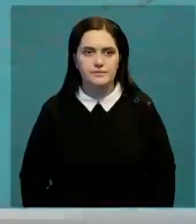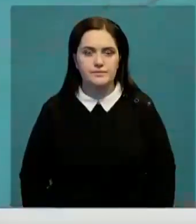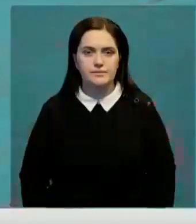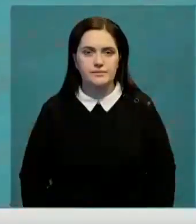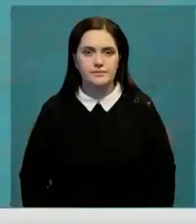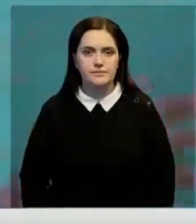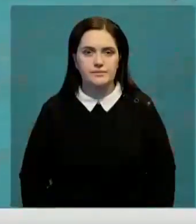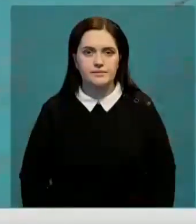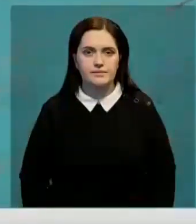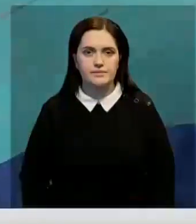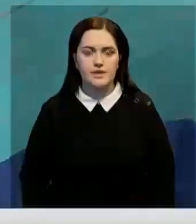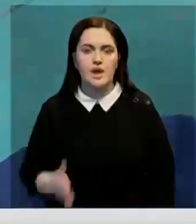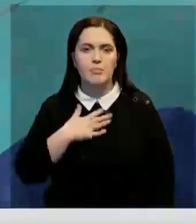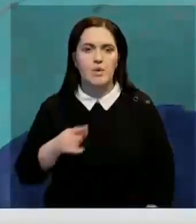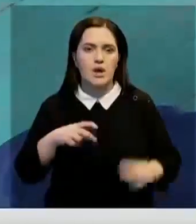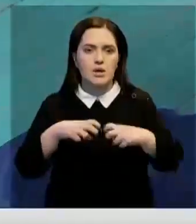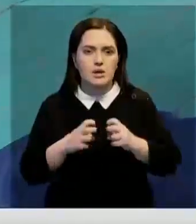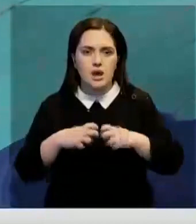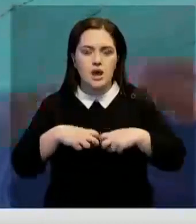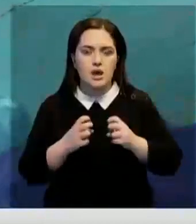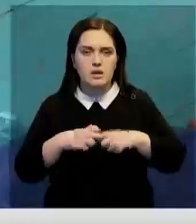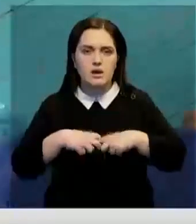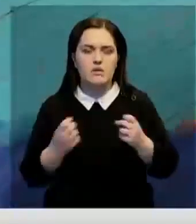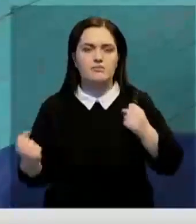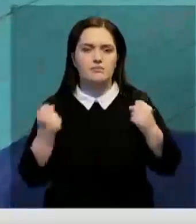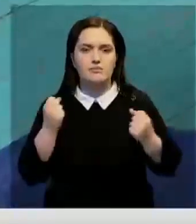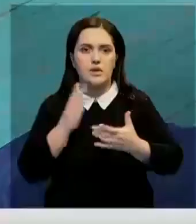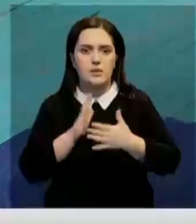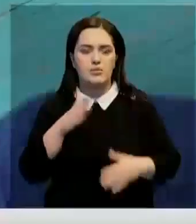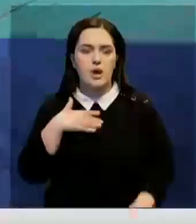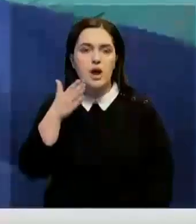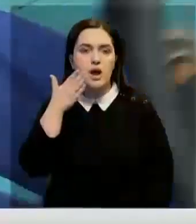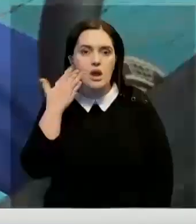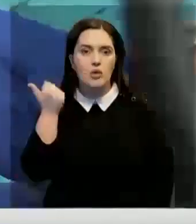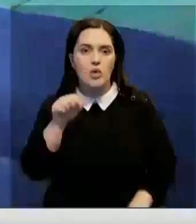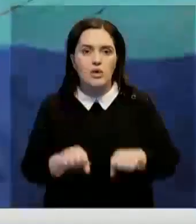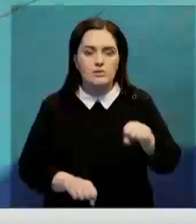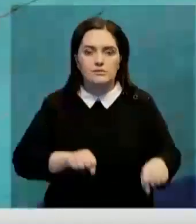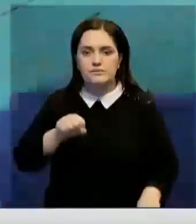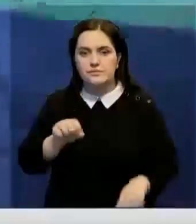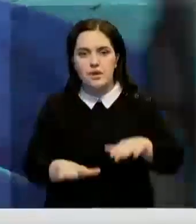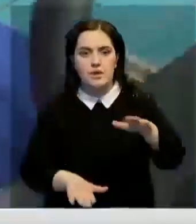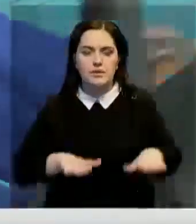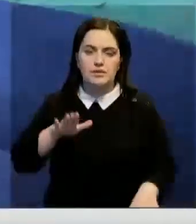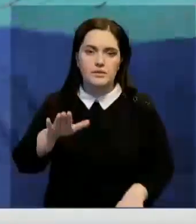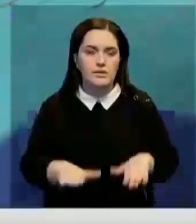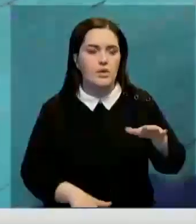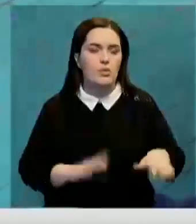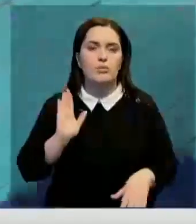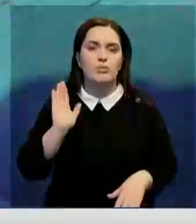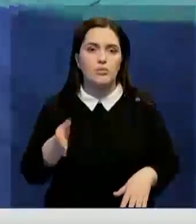колен, они качаются. Потом мне будет легко крутить педали на самые тяжелые